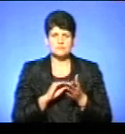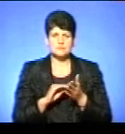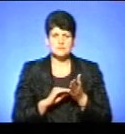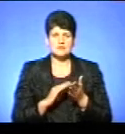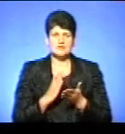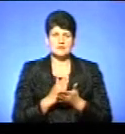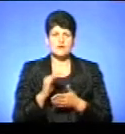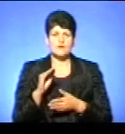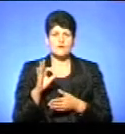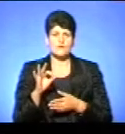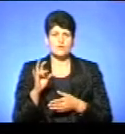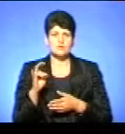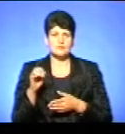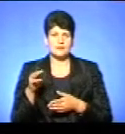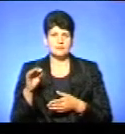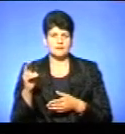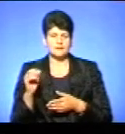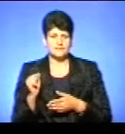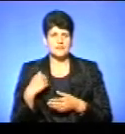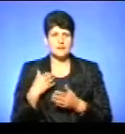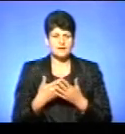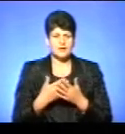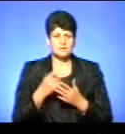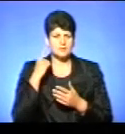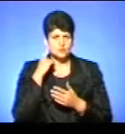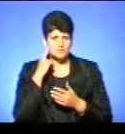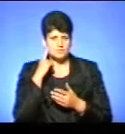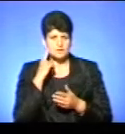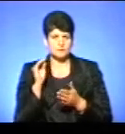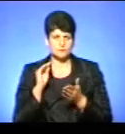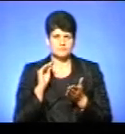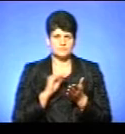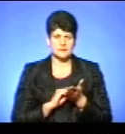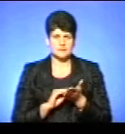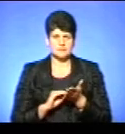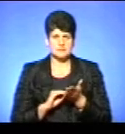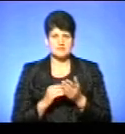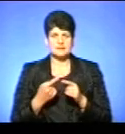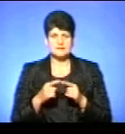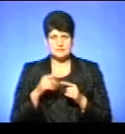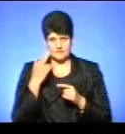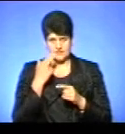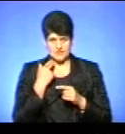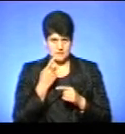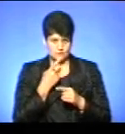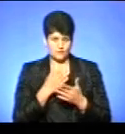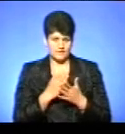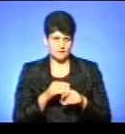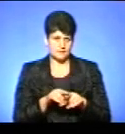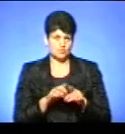фонетичний. Тобто, як ми чуємо, так наближно ми мали би і записувати. В тому числі, це і в італійській мові спостерігається.